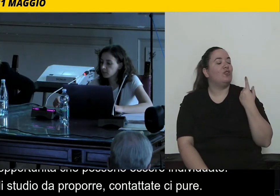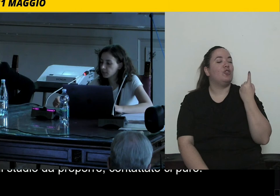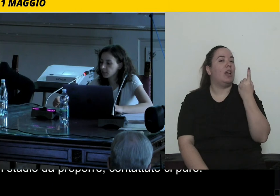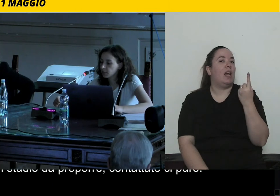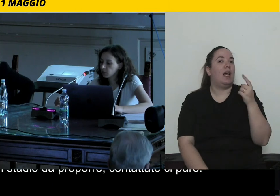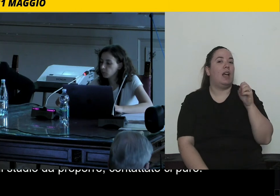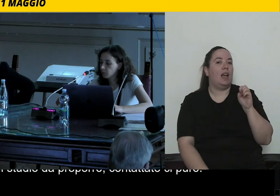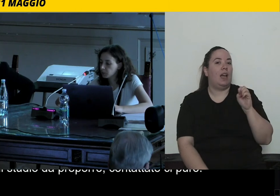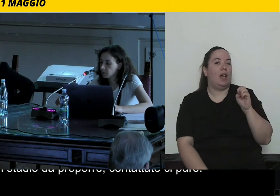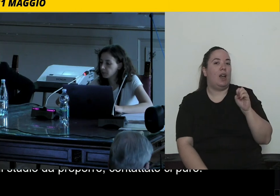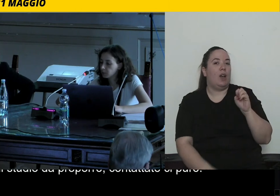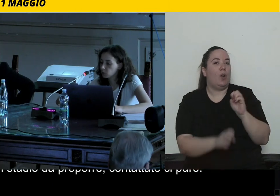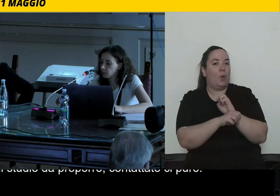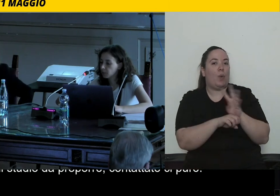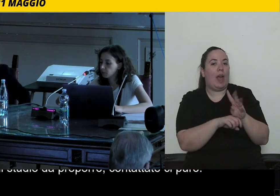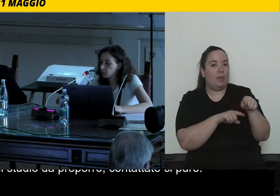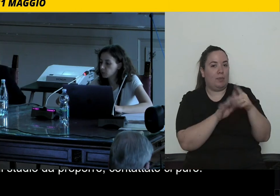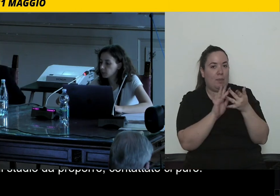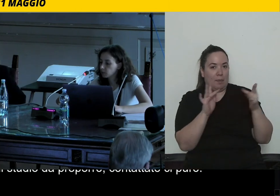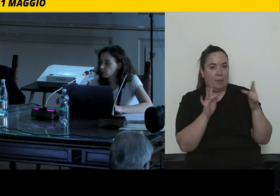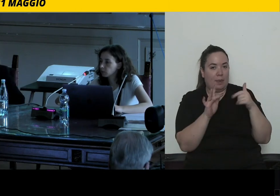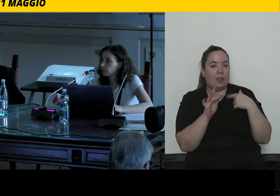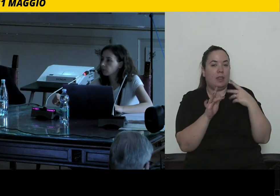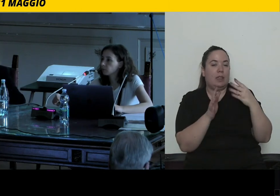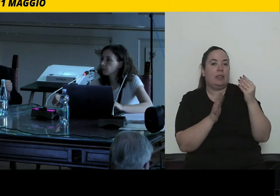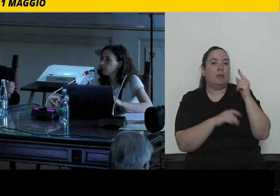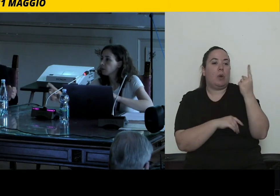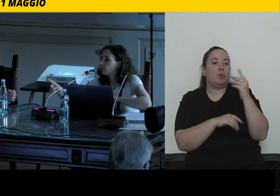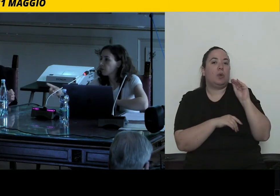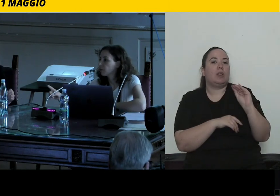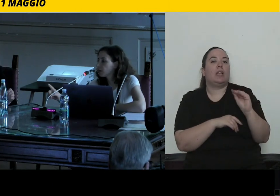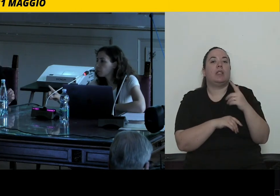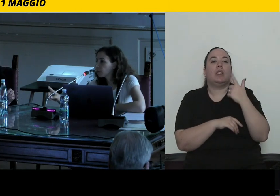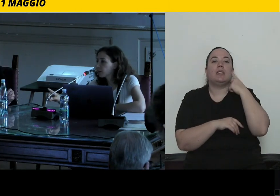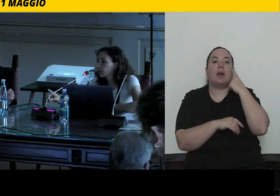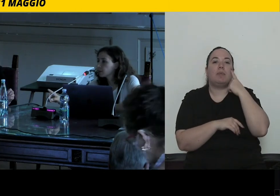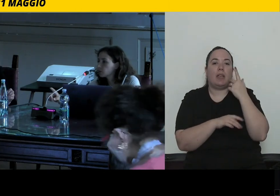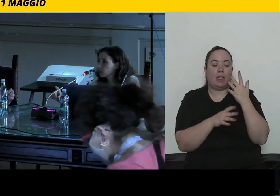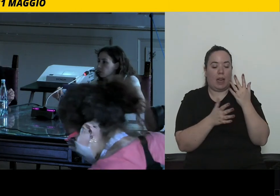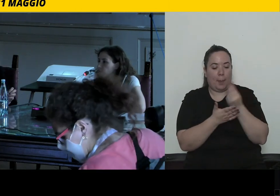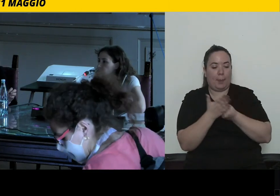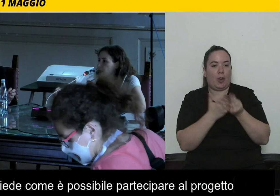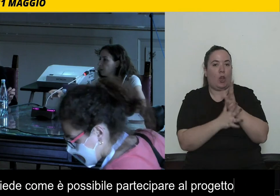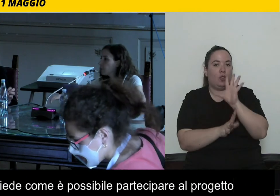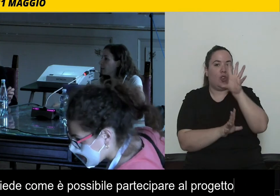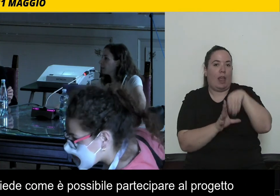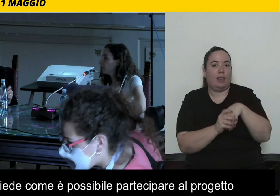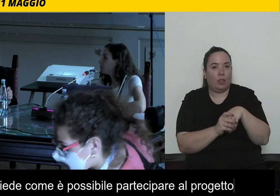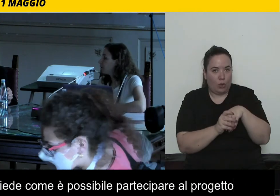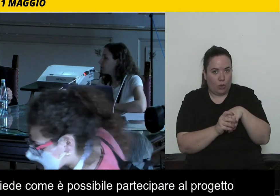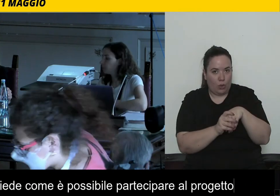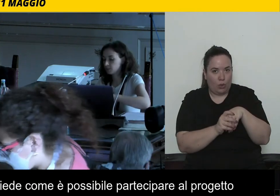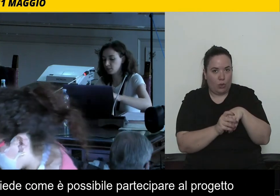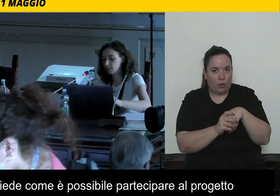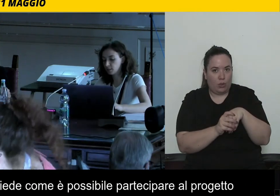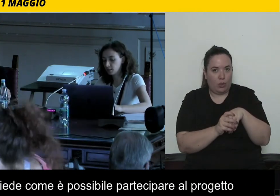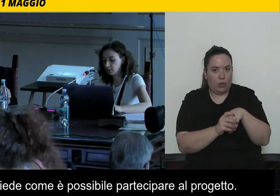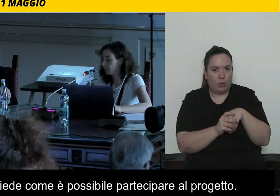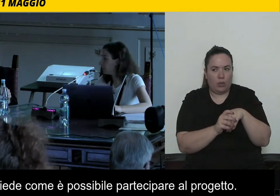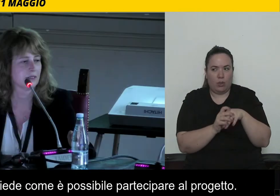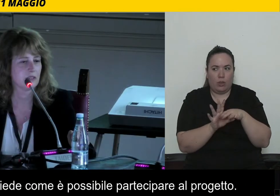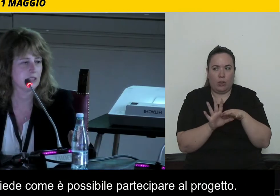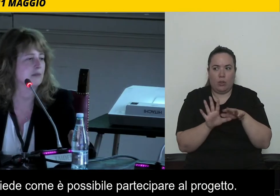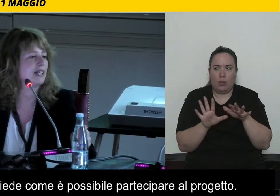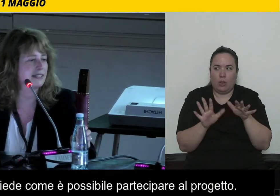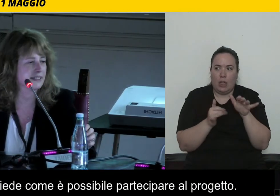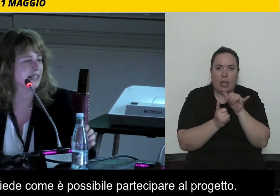Sapienza che chiede come è partecipare al progetto, però vorrei fare la domanda al ragazzo che c'era prima e magari mi passa l